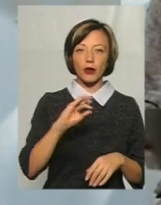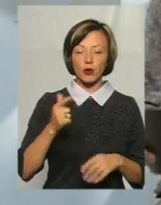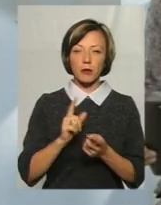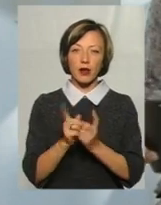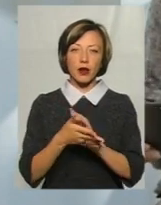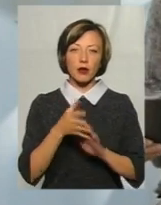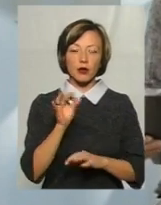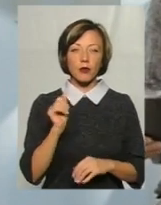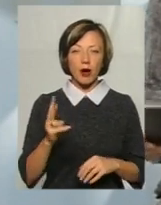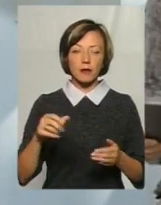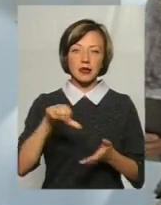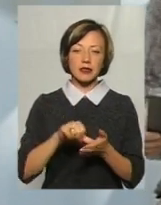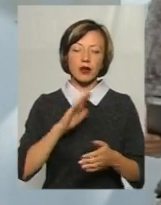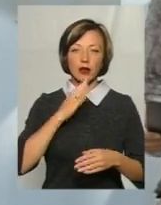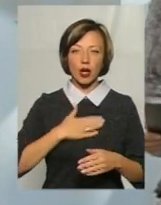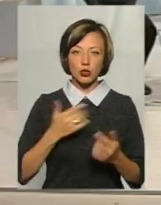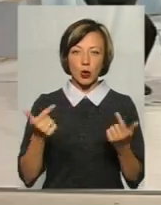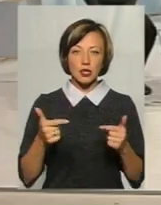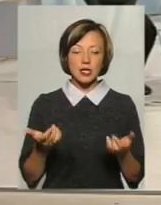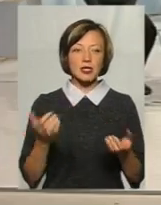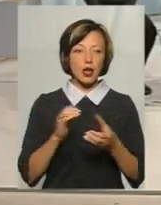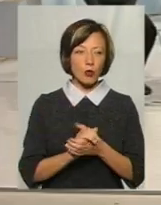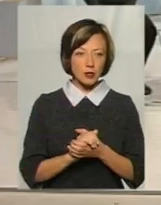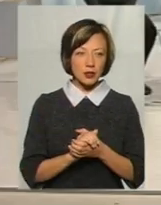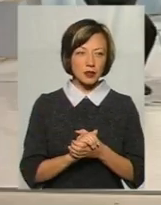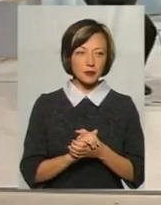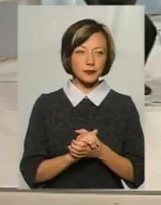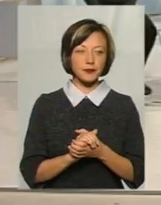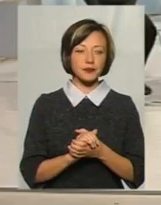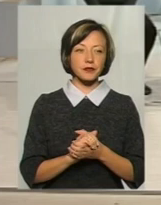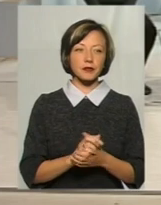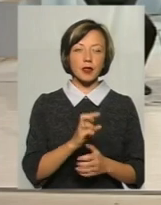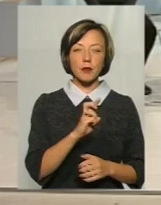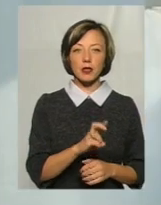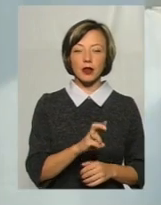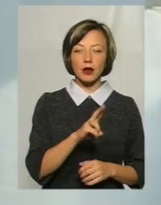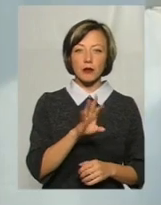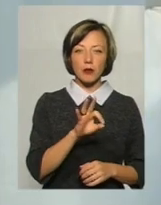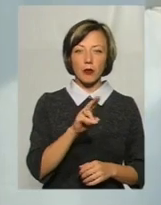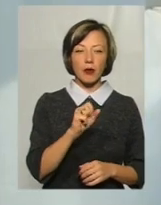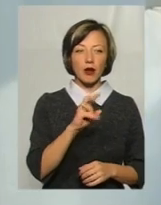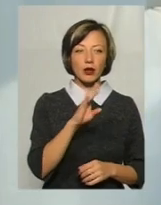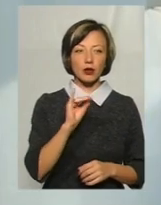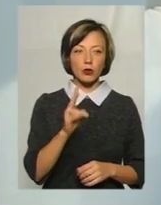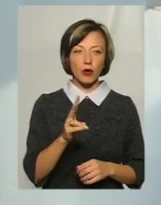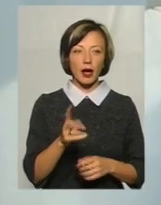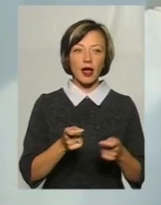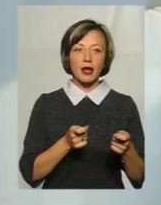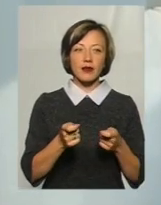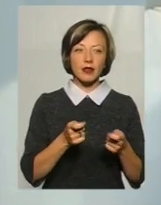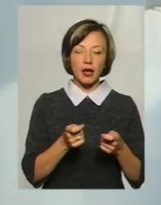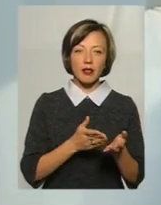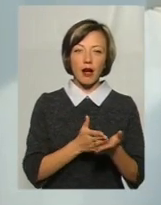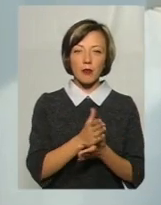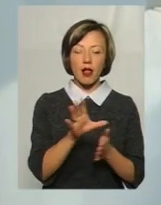Бак. І сьогодні я представляю зараз наших гостей. Знайомтеся. По праву руку від мене Богдан Победюк, керівник напрямку електронної комерції